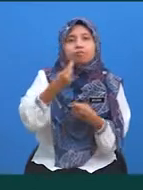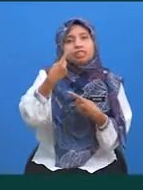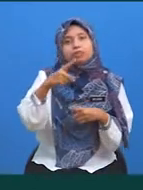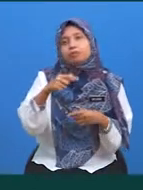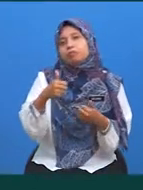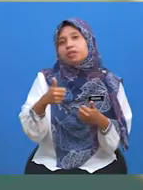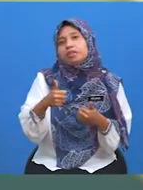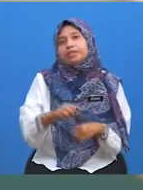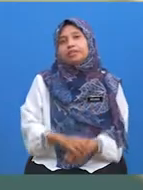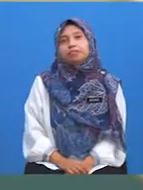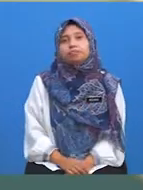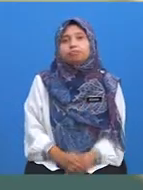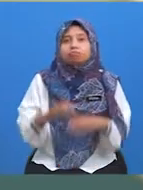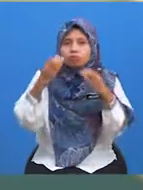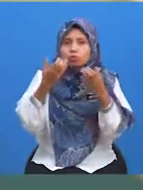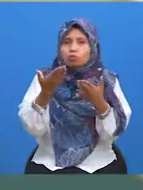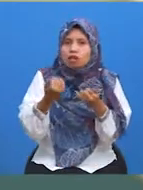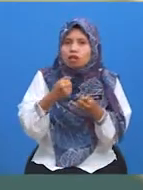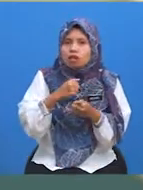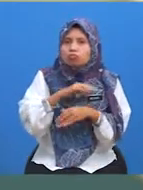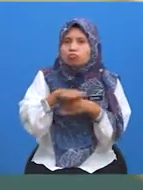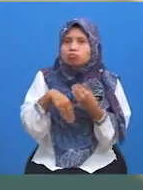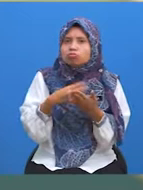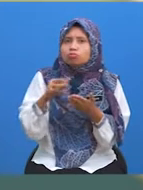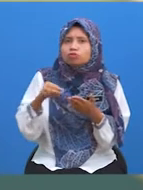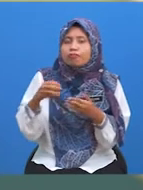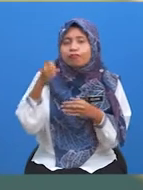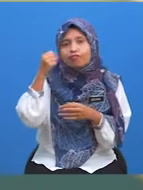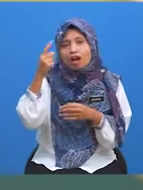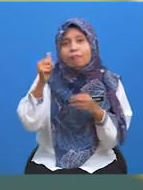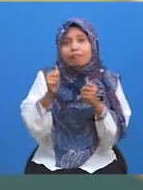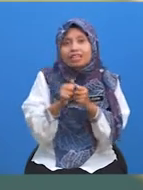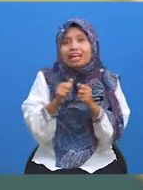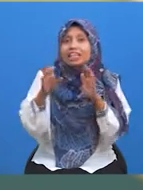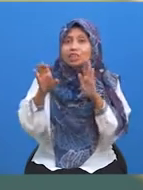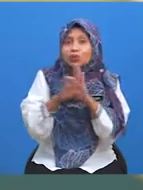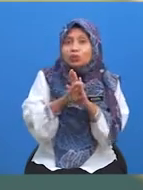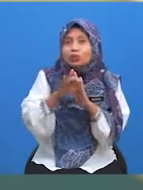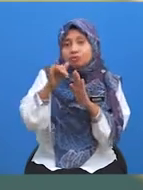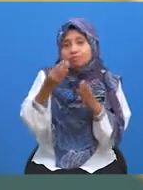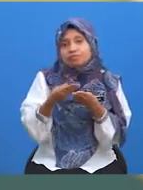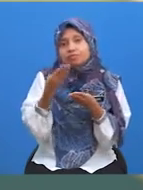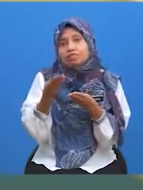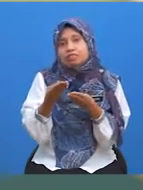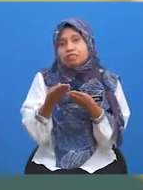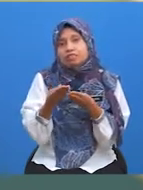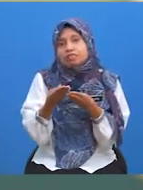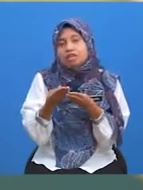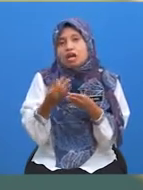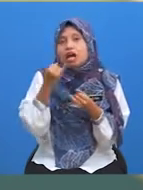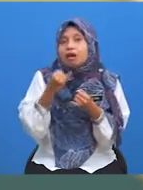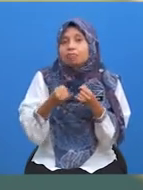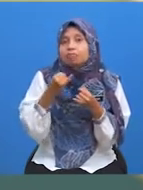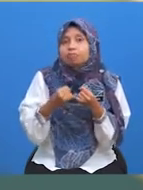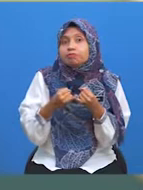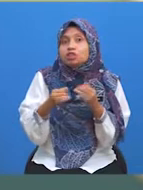1I Cikgu harap murid-murid faham dengan contoh 1I ini Dengan berakhirnya